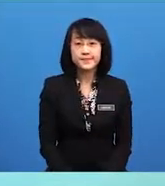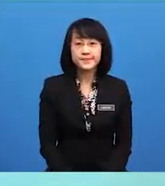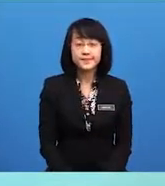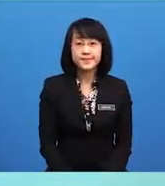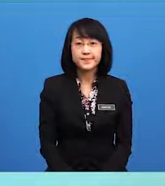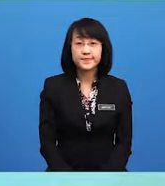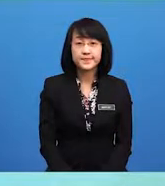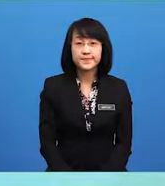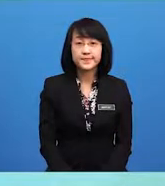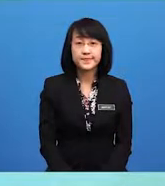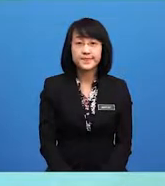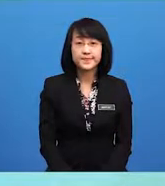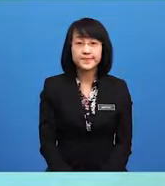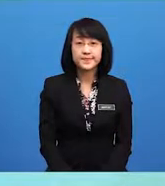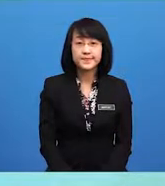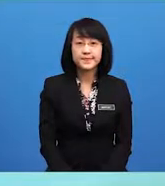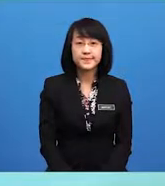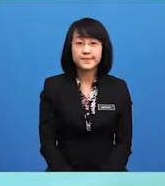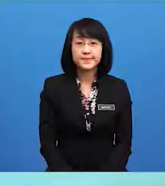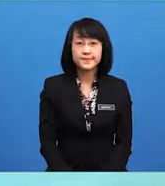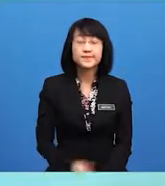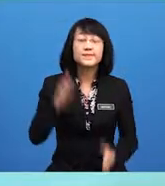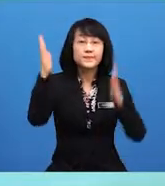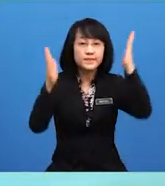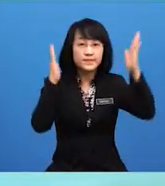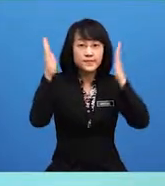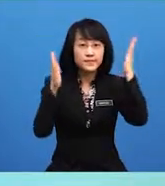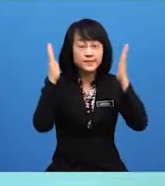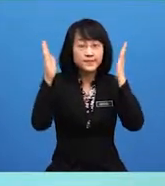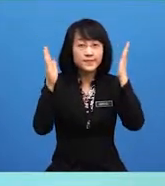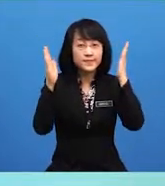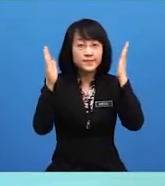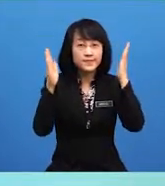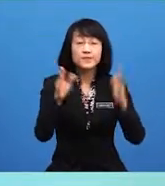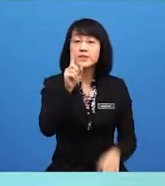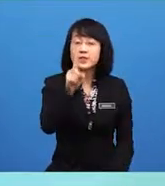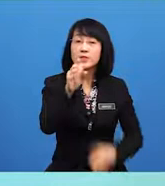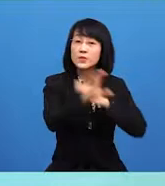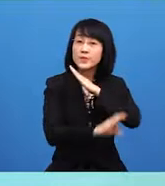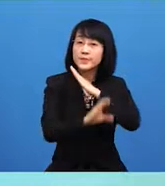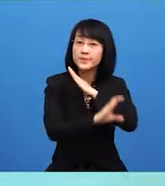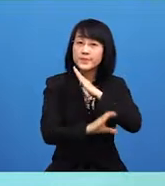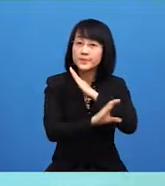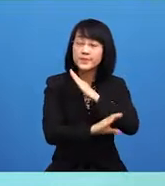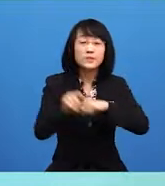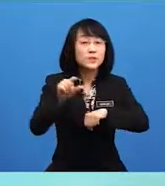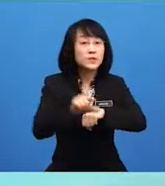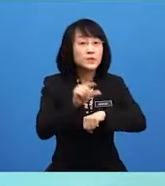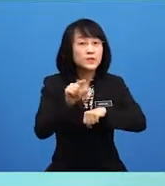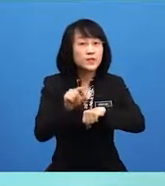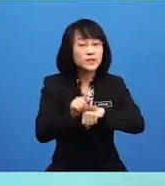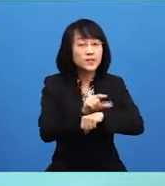dan eksekutif. Malaysia juga merupakan sebuah negara yang mengamalkan